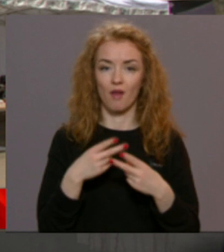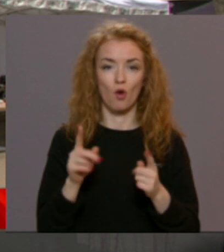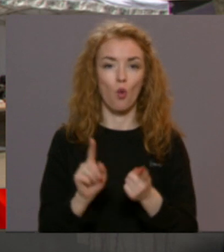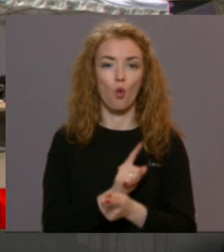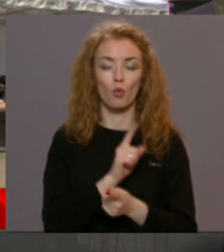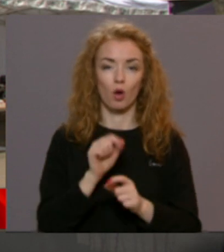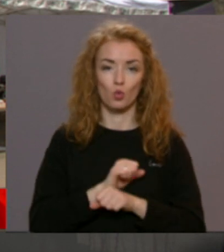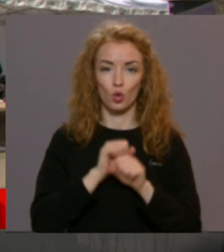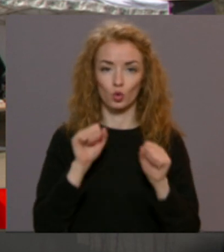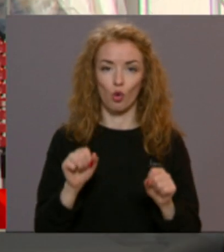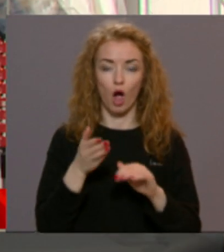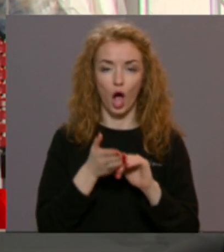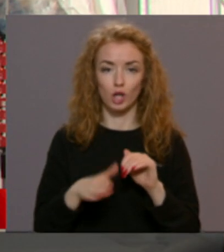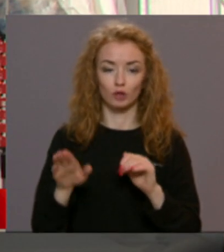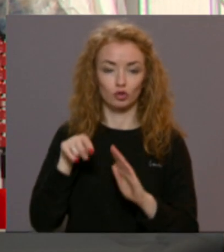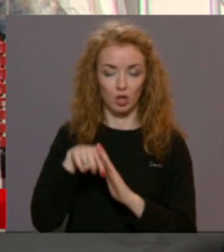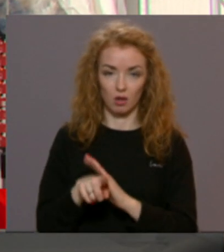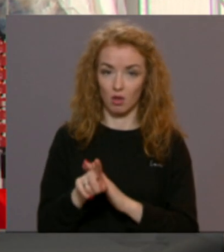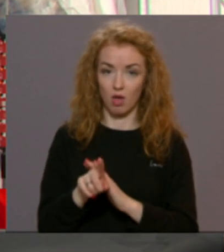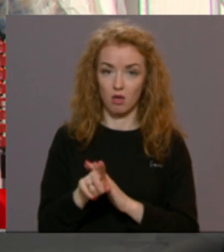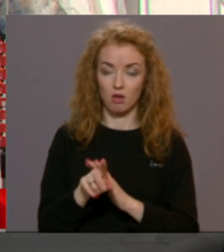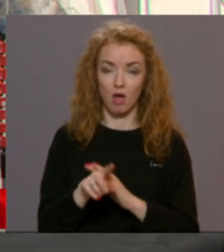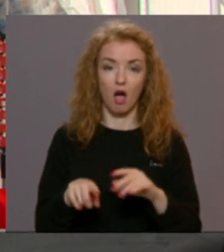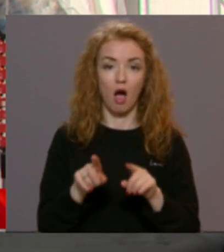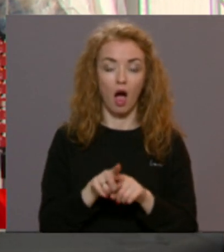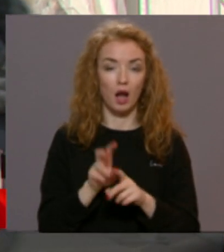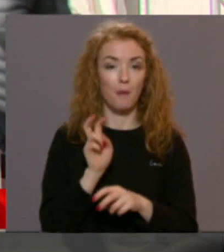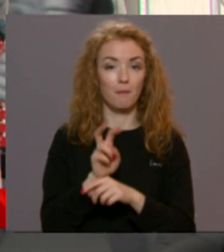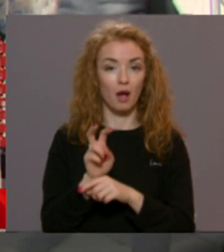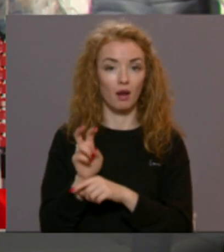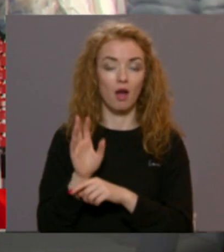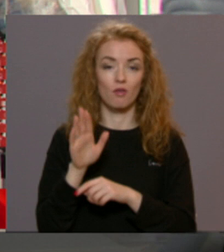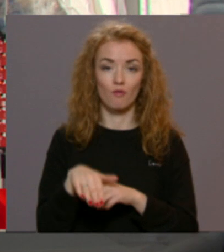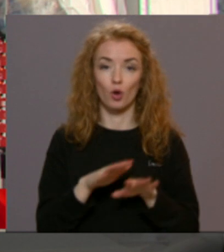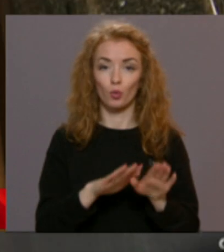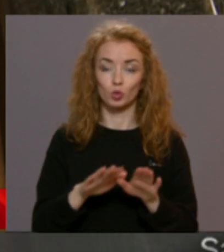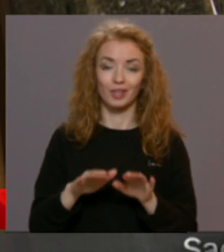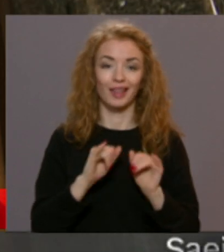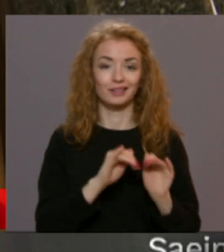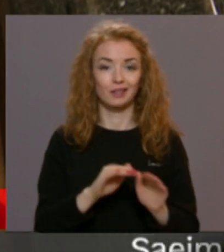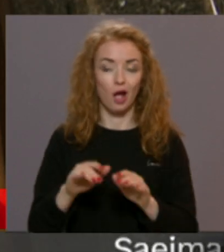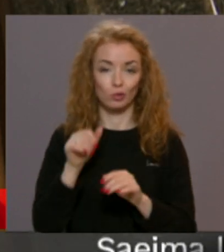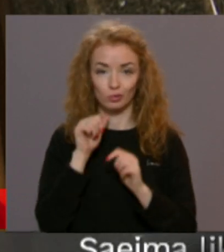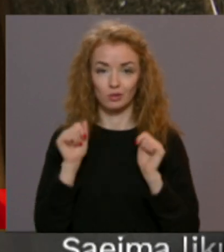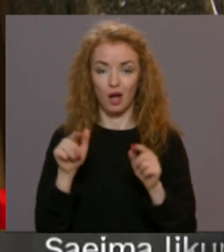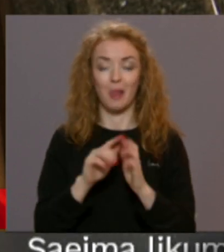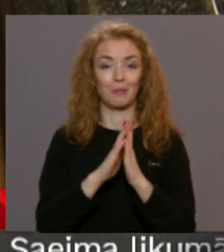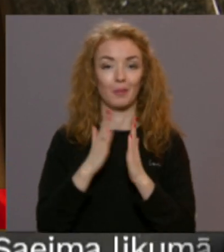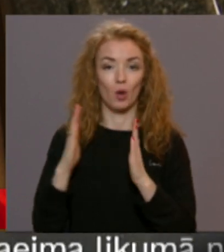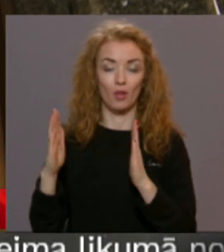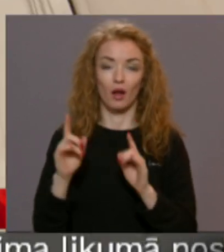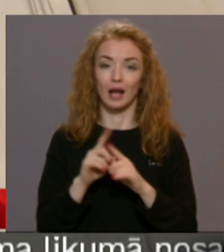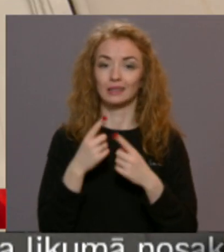obligāti nodrošinātāt sevišķu ieeju. Uzņemt apmeklētājus varēs atsākt muzei, izstāžu zāles, bibliotēkas un citas